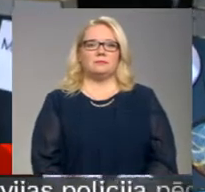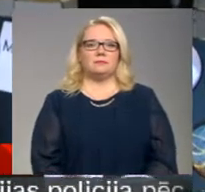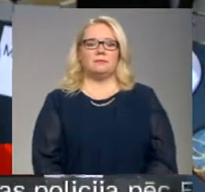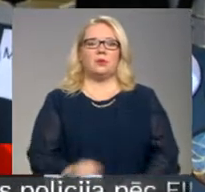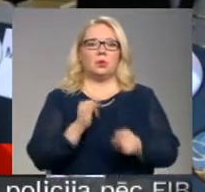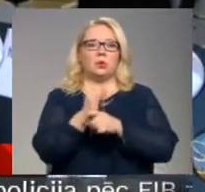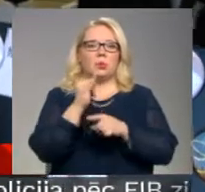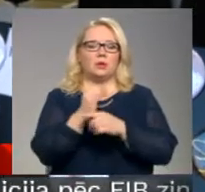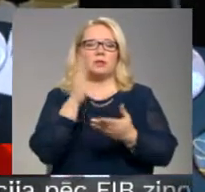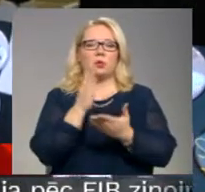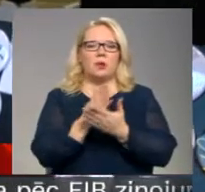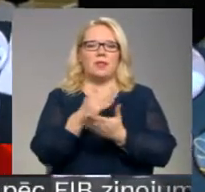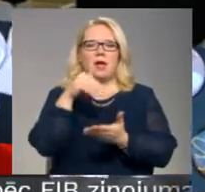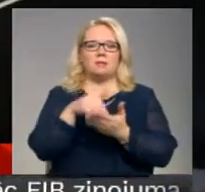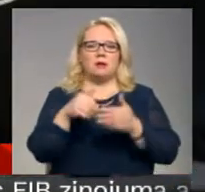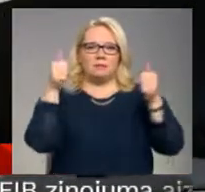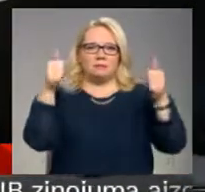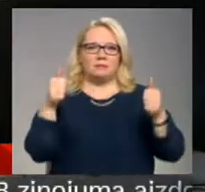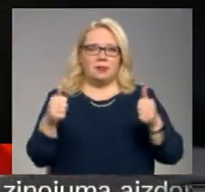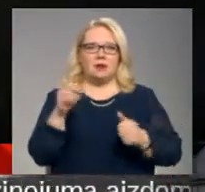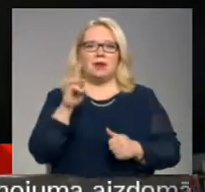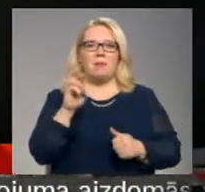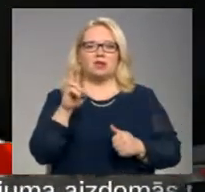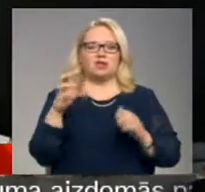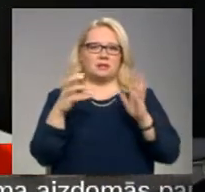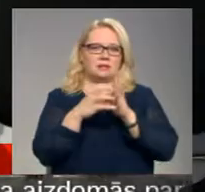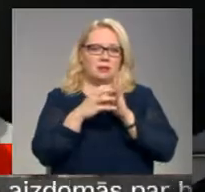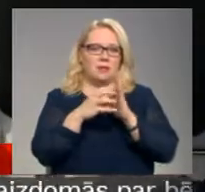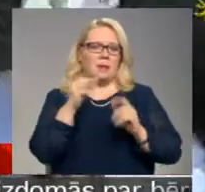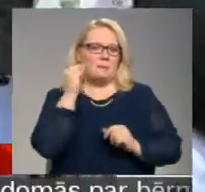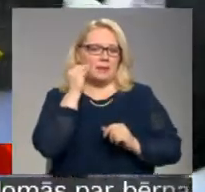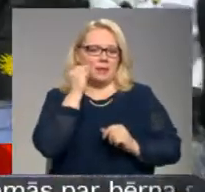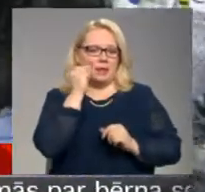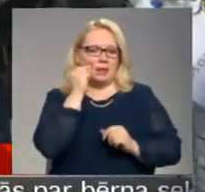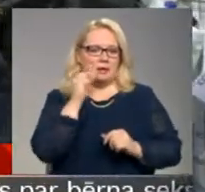Turisti noteikti apstāsies pēc tenda ar Manšestras simbālu – bitīti.